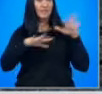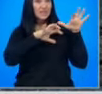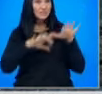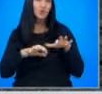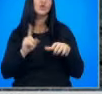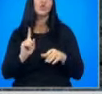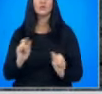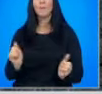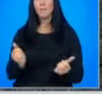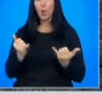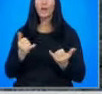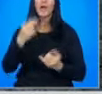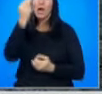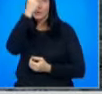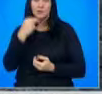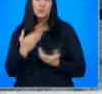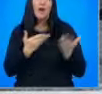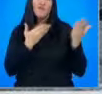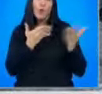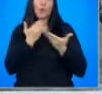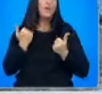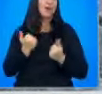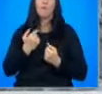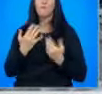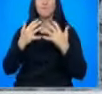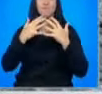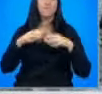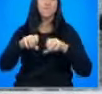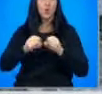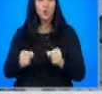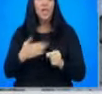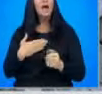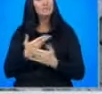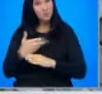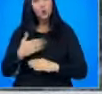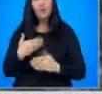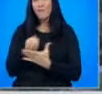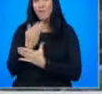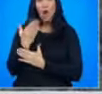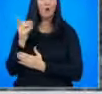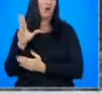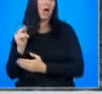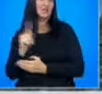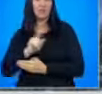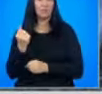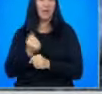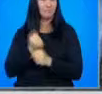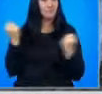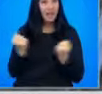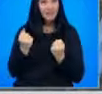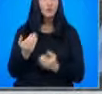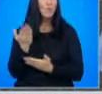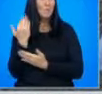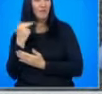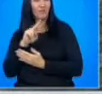са много полеки и слава богу няма никакви поражения. Все още има вулкан, който бяха казан, че не действаш, но преди 2 години, преди